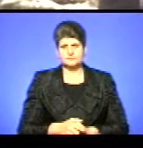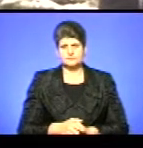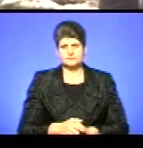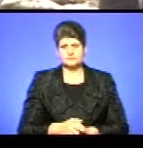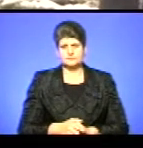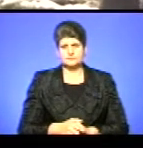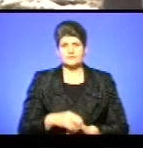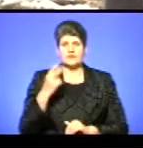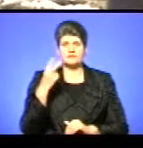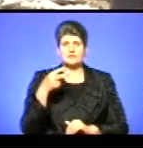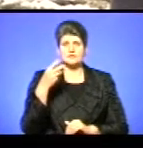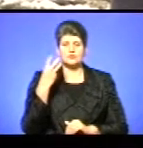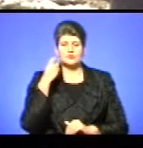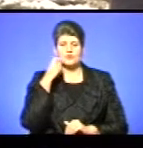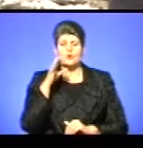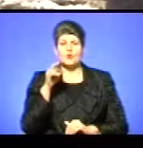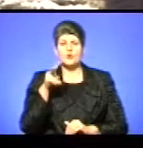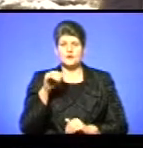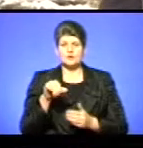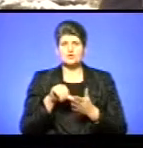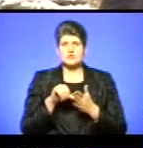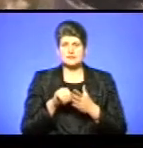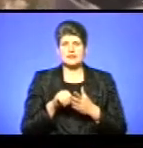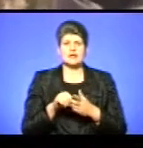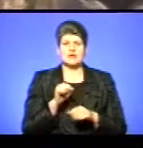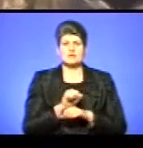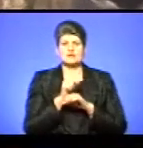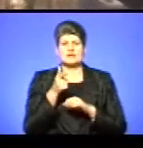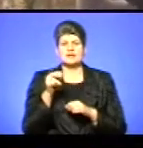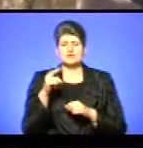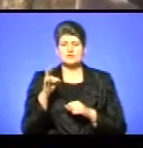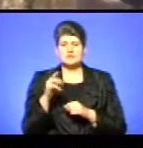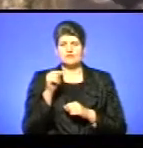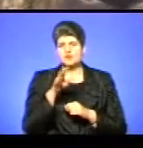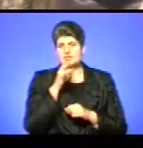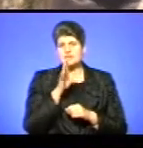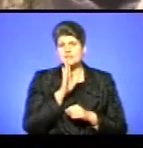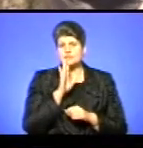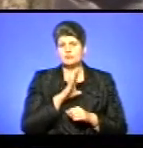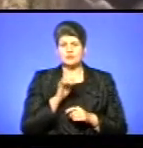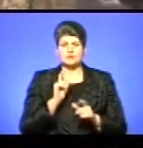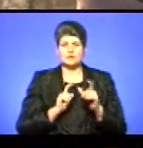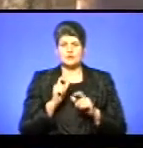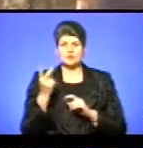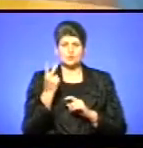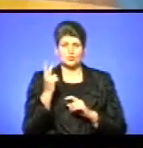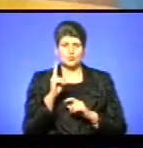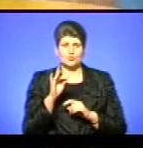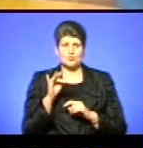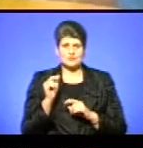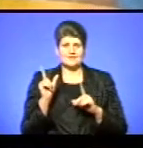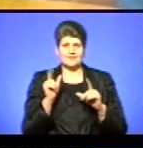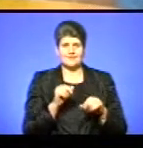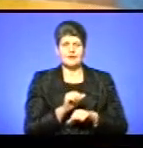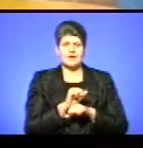23-річна Олена – учасниця Революції гідності. У той час дівчина була студенткою другого курсу. Їхала на